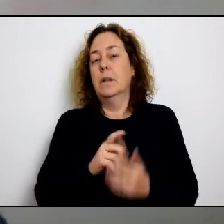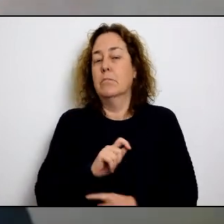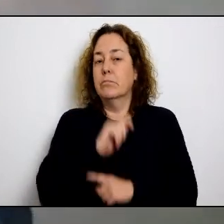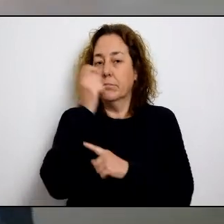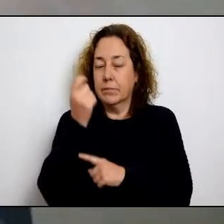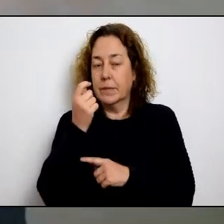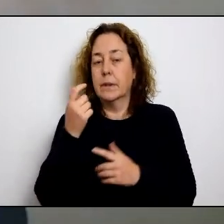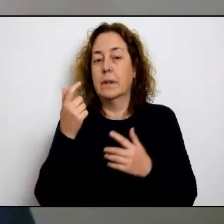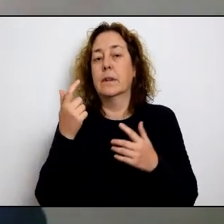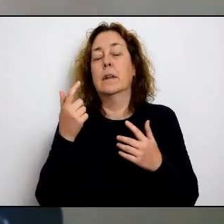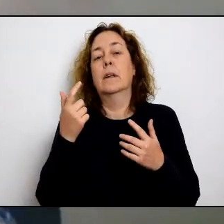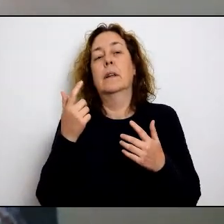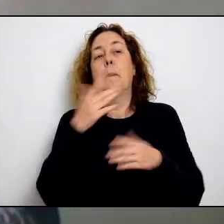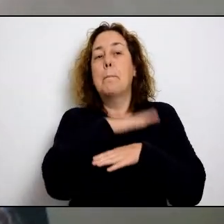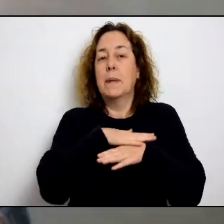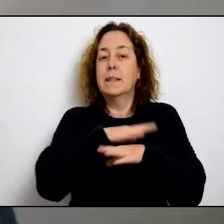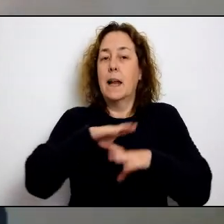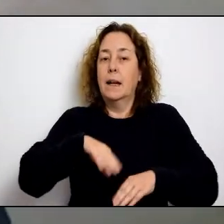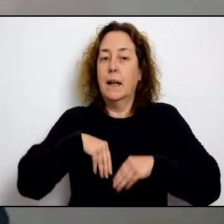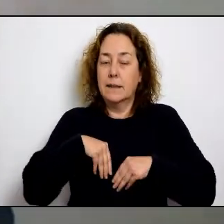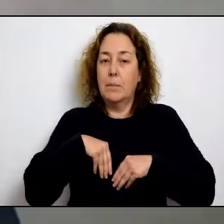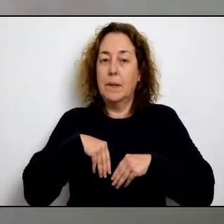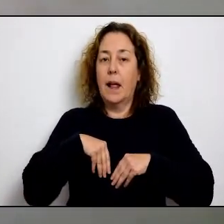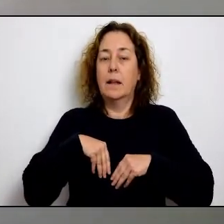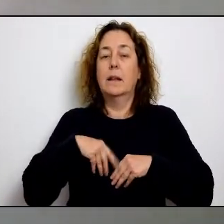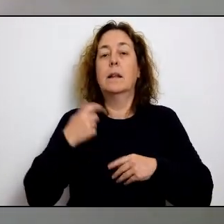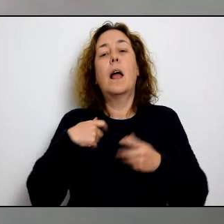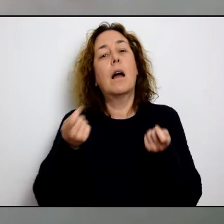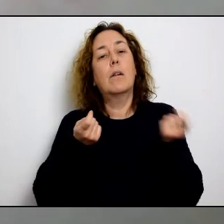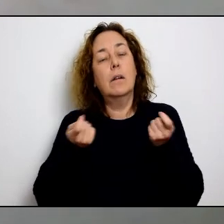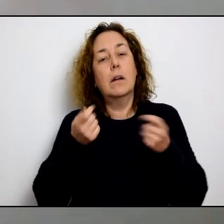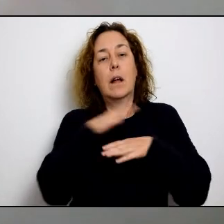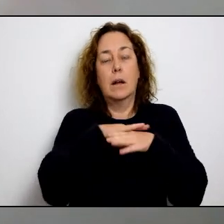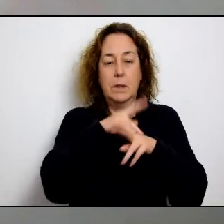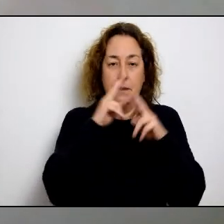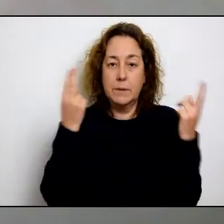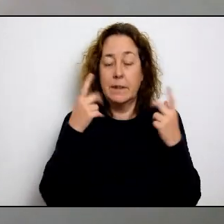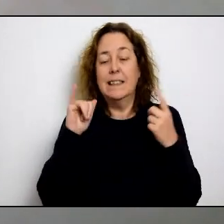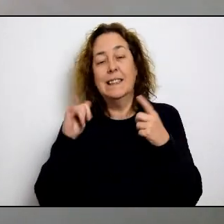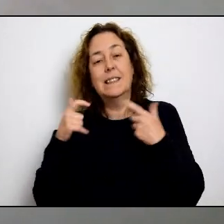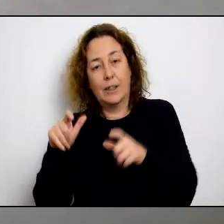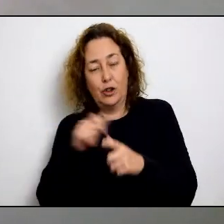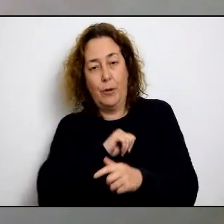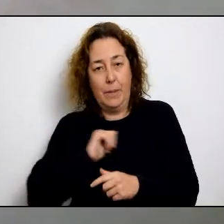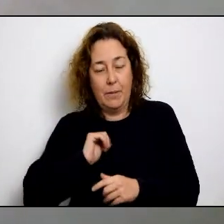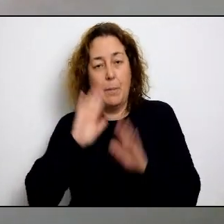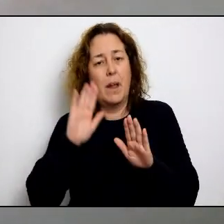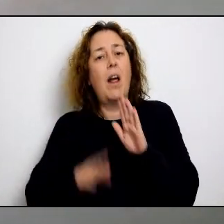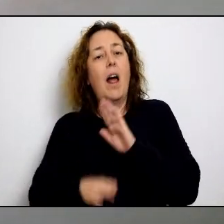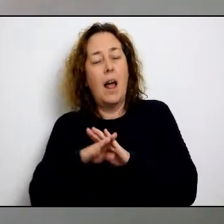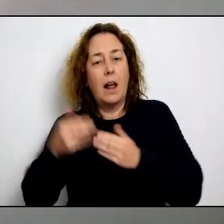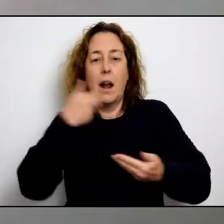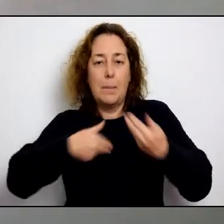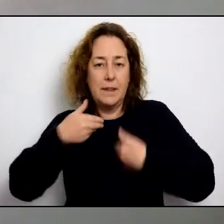feina. Dit això, aquesta ha estat una gran una gran petició que ha estat acuïda per part del Ministeri